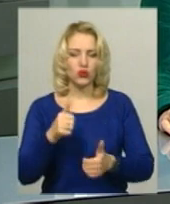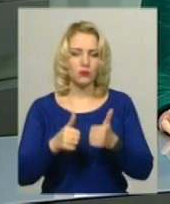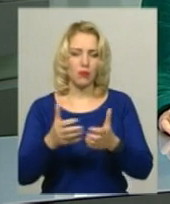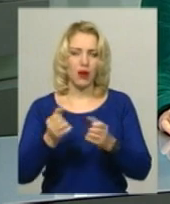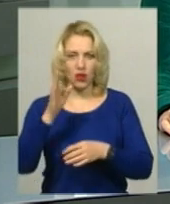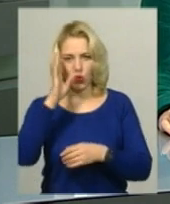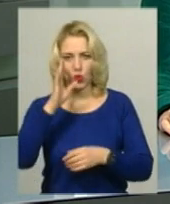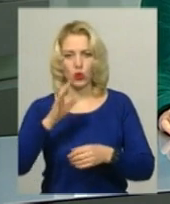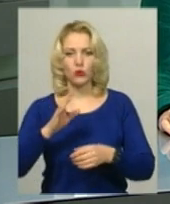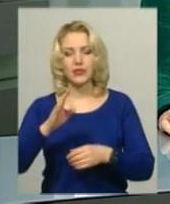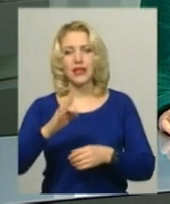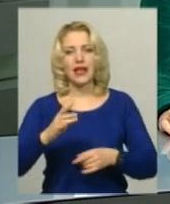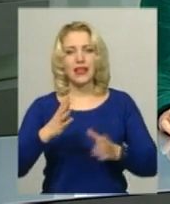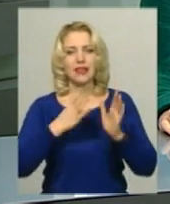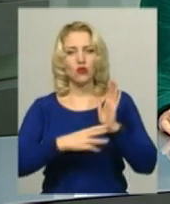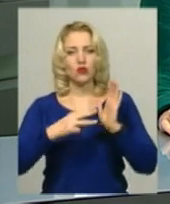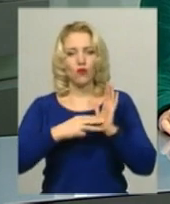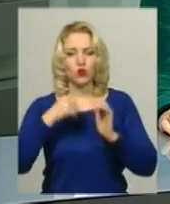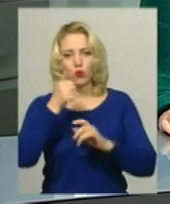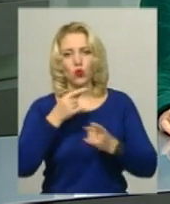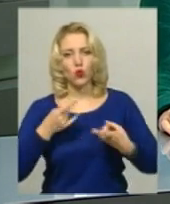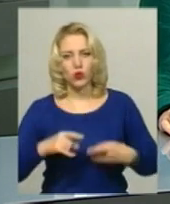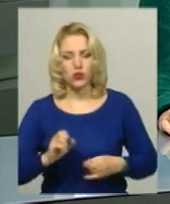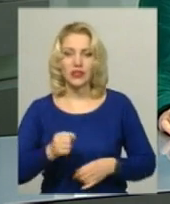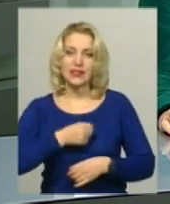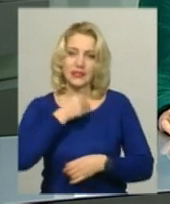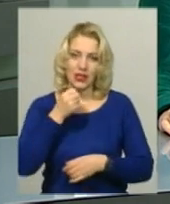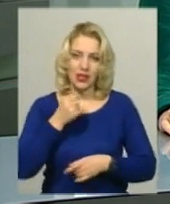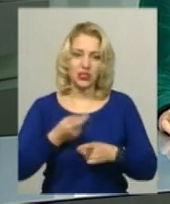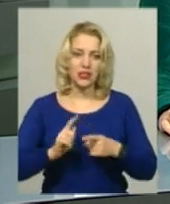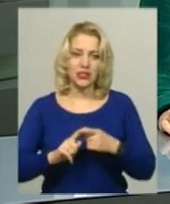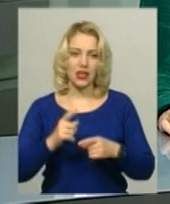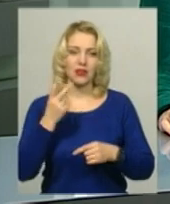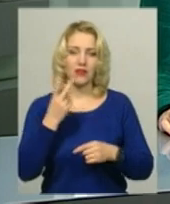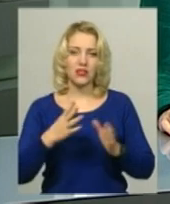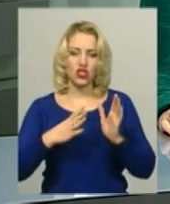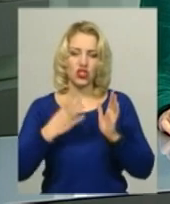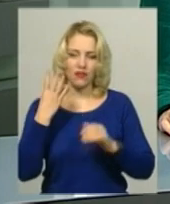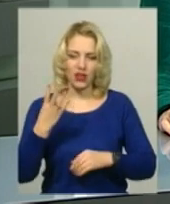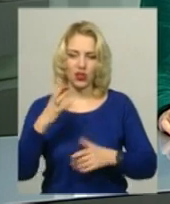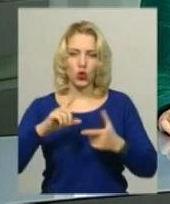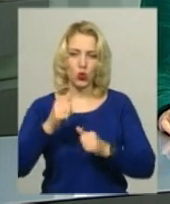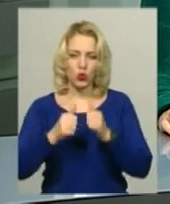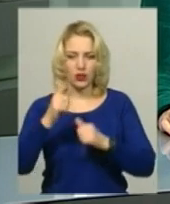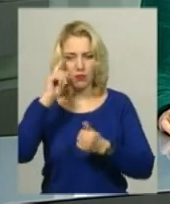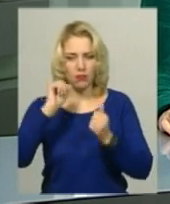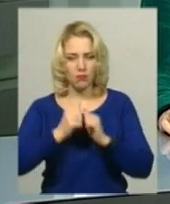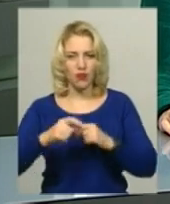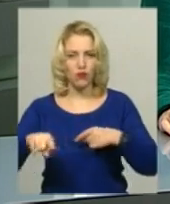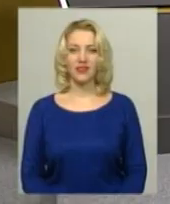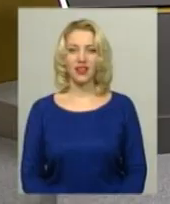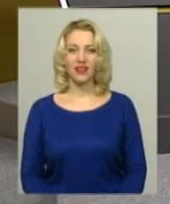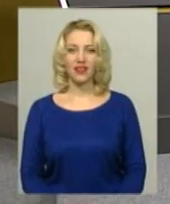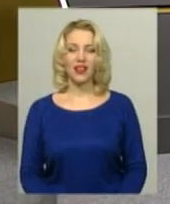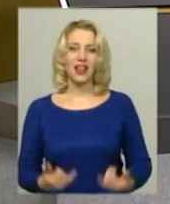1998 року народження і старші. Та додає, це 24-й турнір пам'яті футболіста Анатолія Сотнічука.